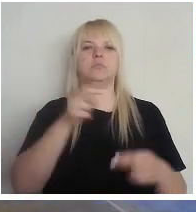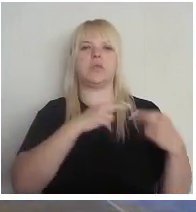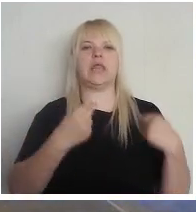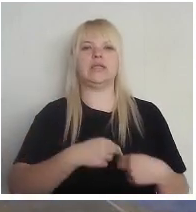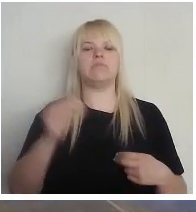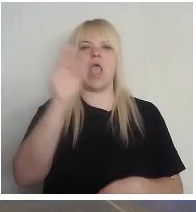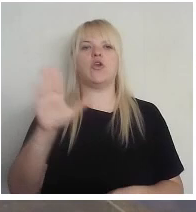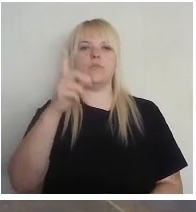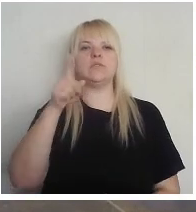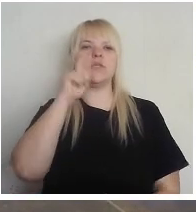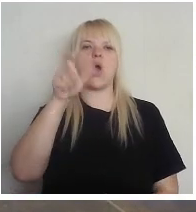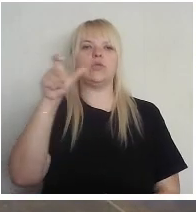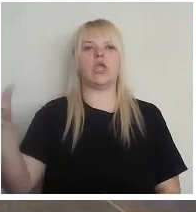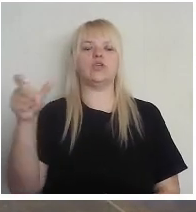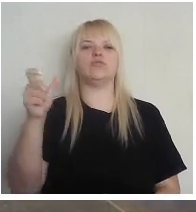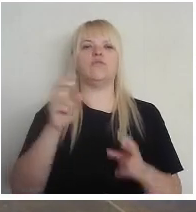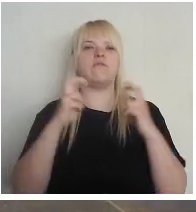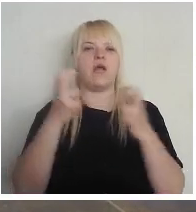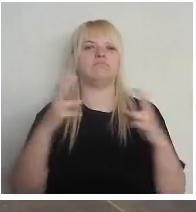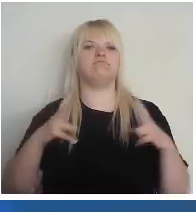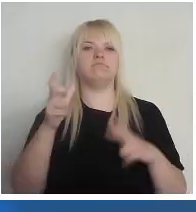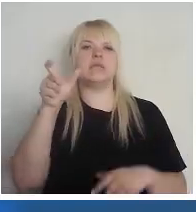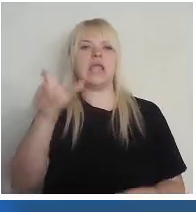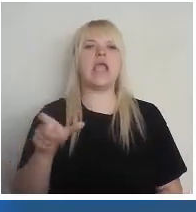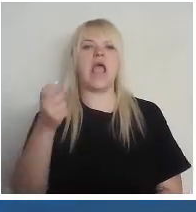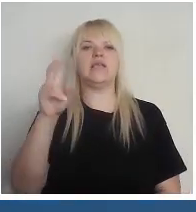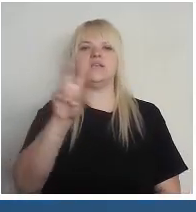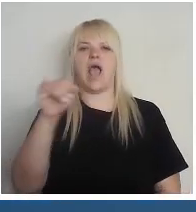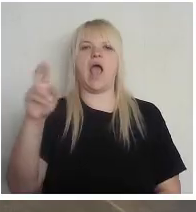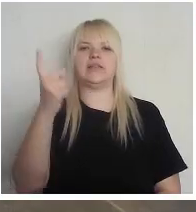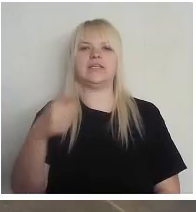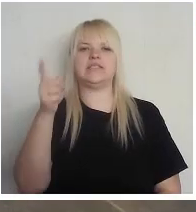jauniešu valdes priekšsēdētājs Jānis Skrebels. Labdien.